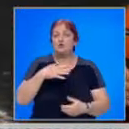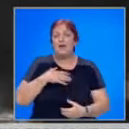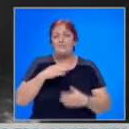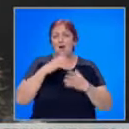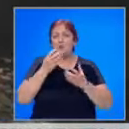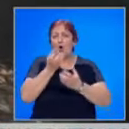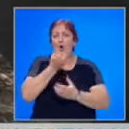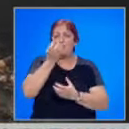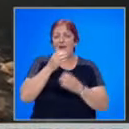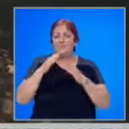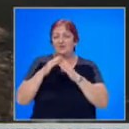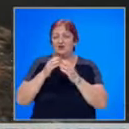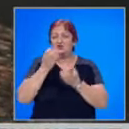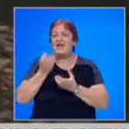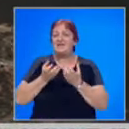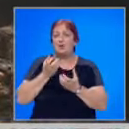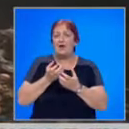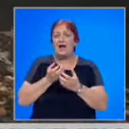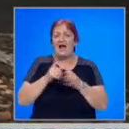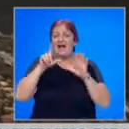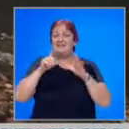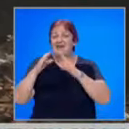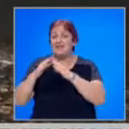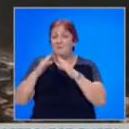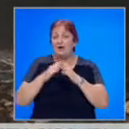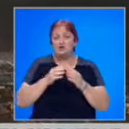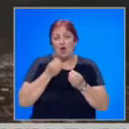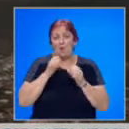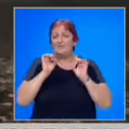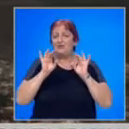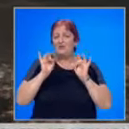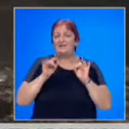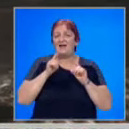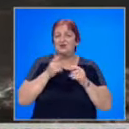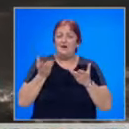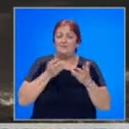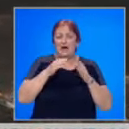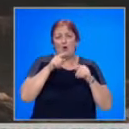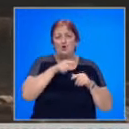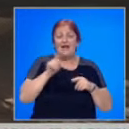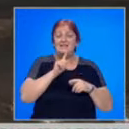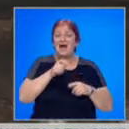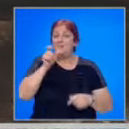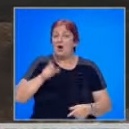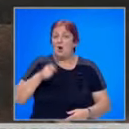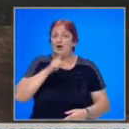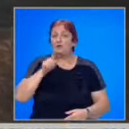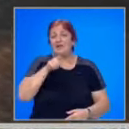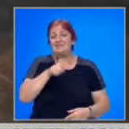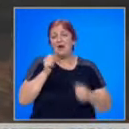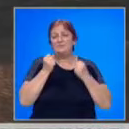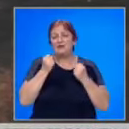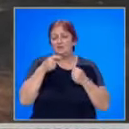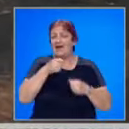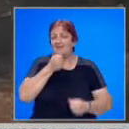много дим в къщите, изгоряха седем къщи. Хубавата новина е, че в няколко от тях нямаше хора, тъй като те не живеят